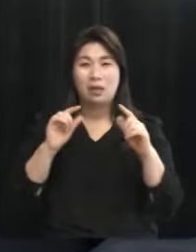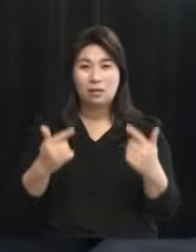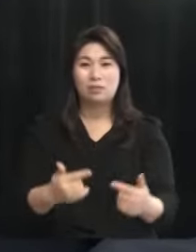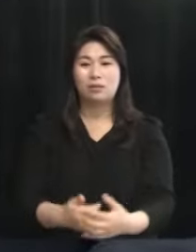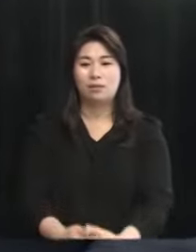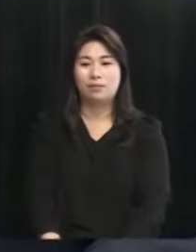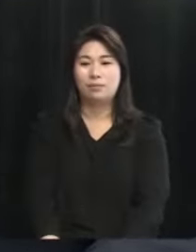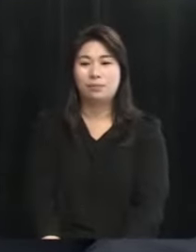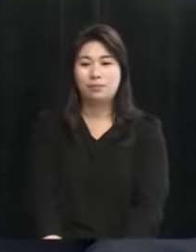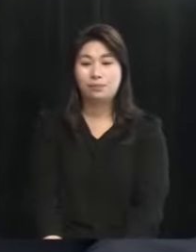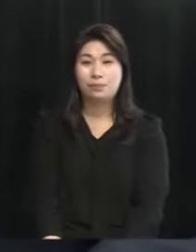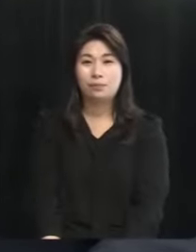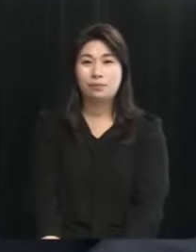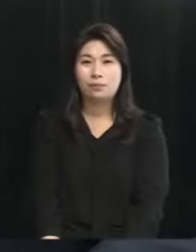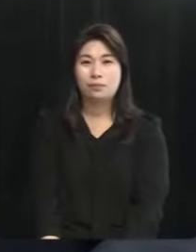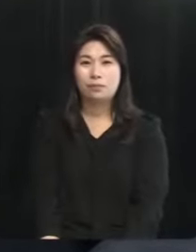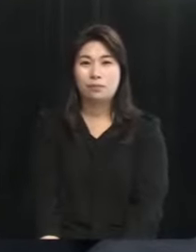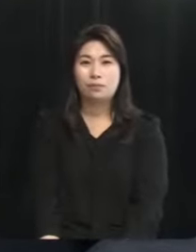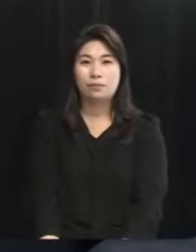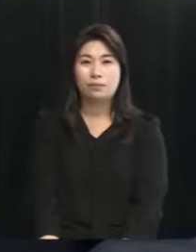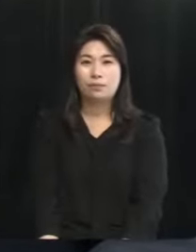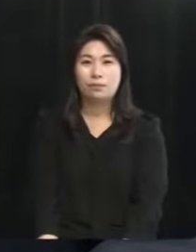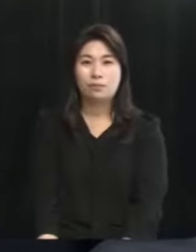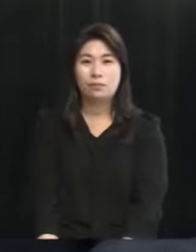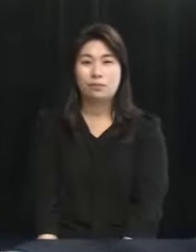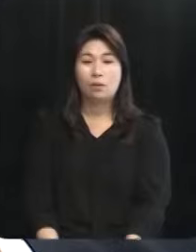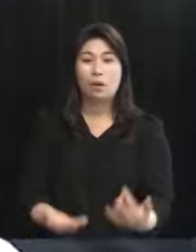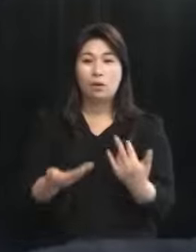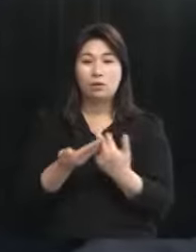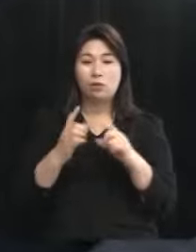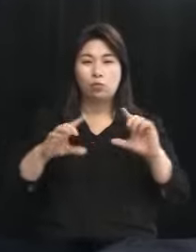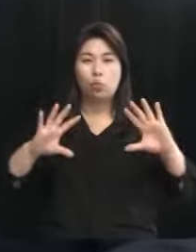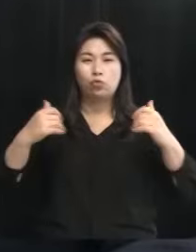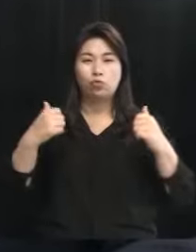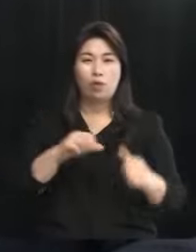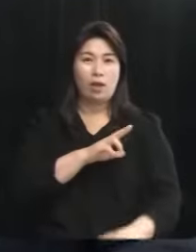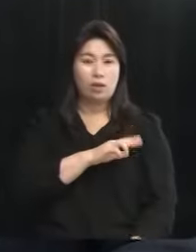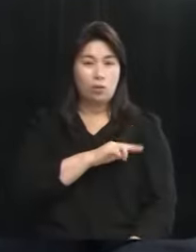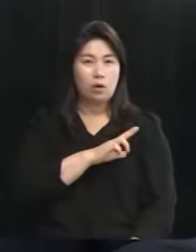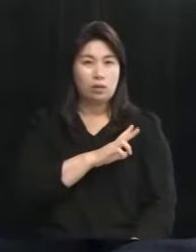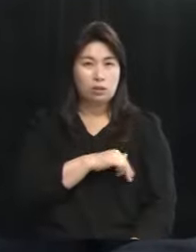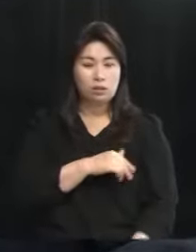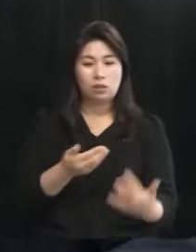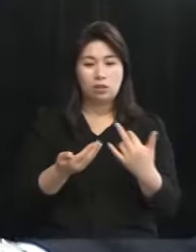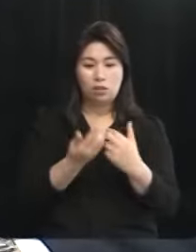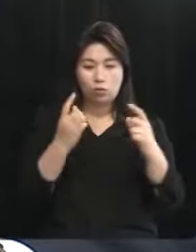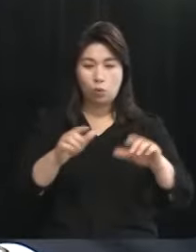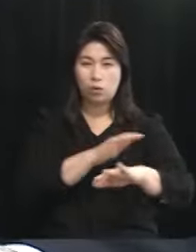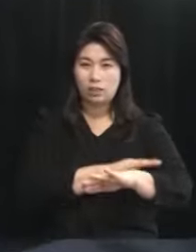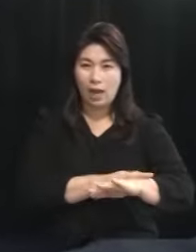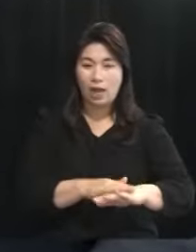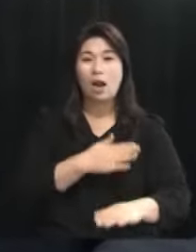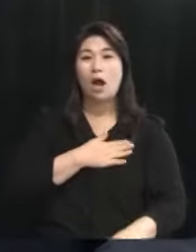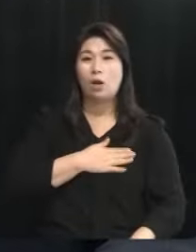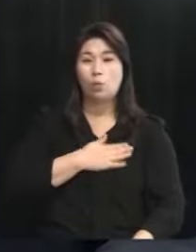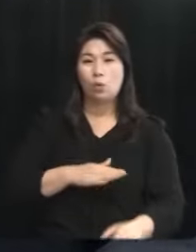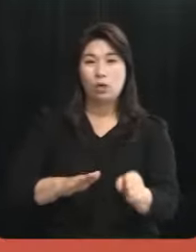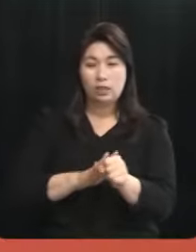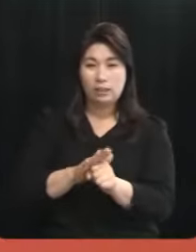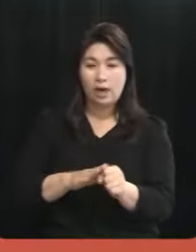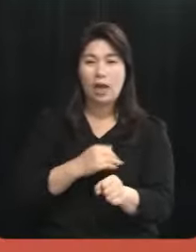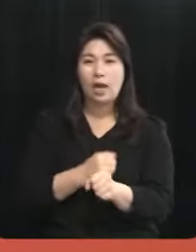알아듣겠습니다 제주의 국회의원은 제주를 잘 알고 사랑하는 그런